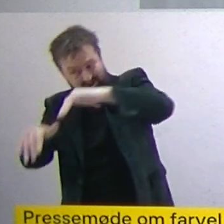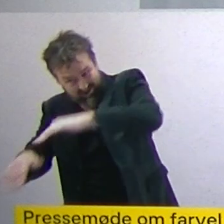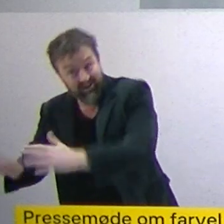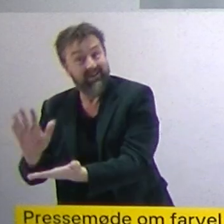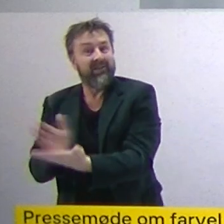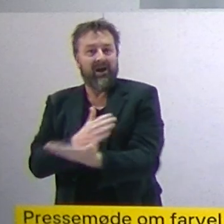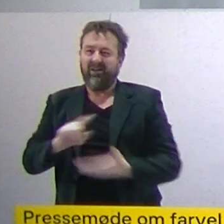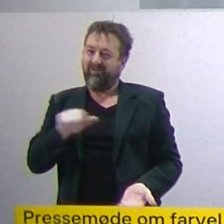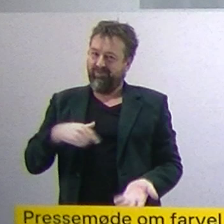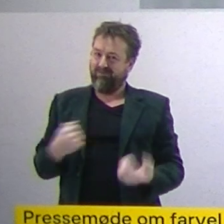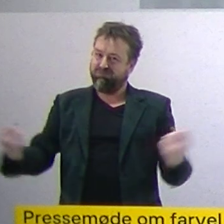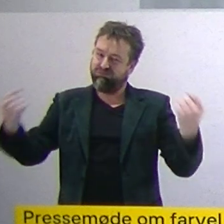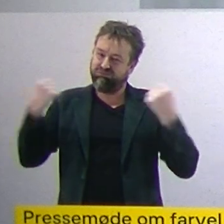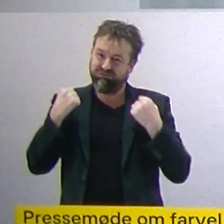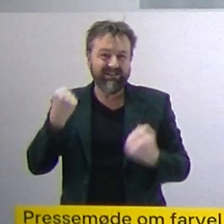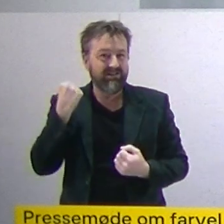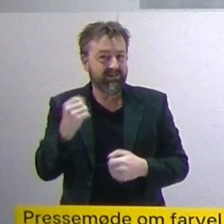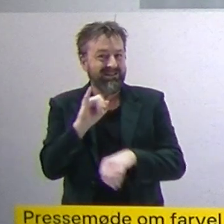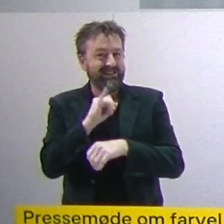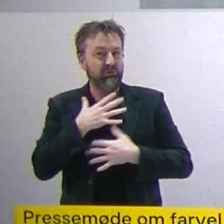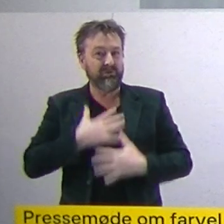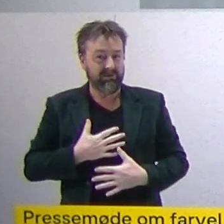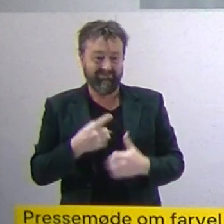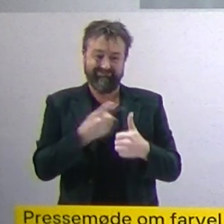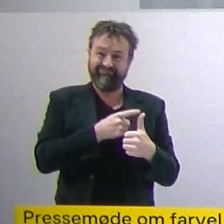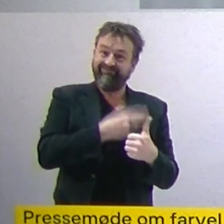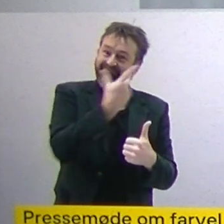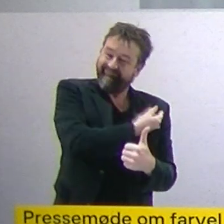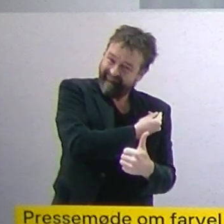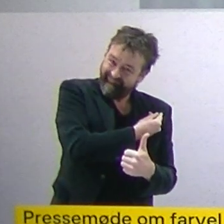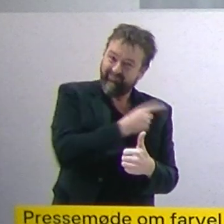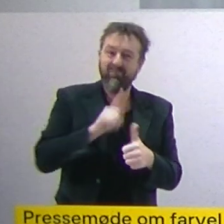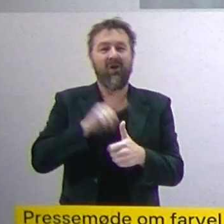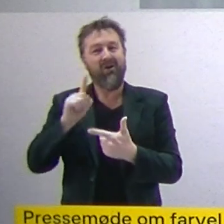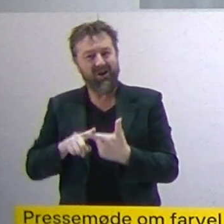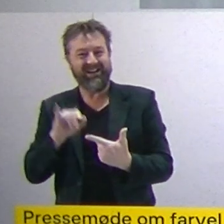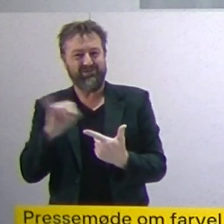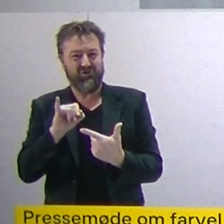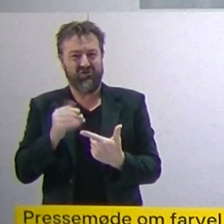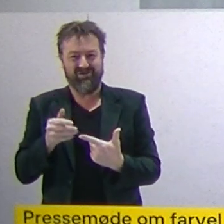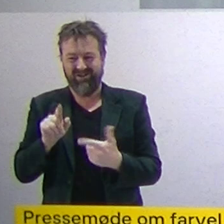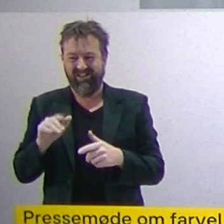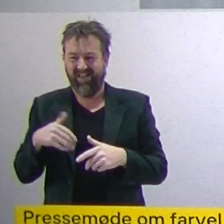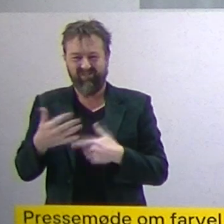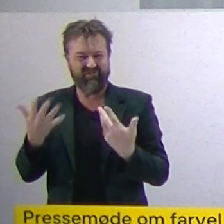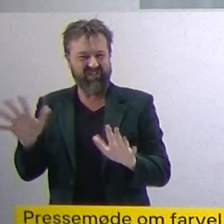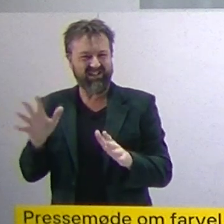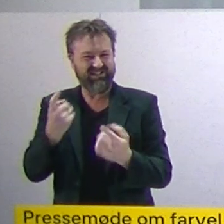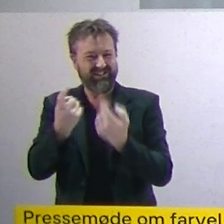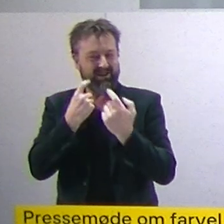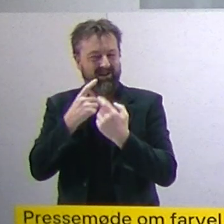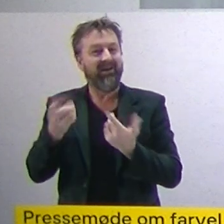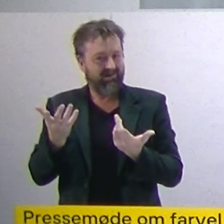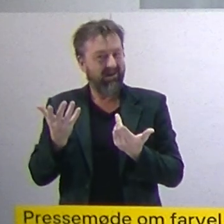vi, fordi vi vil have en styrket immunitet, både med vaccinerne, og så med den immunitet, vi får efter smitte. og det vil altså gøre,